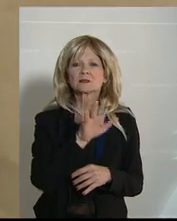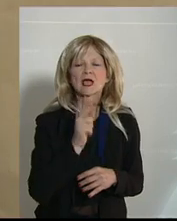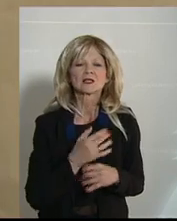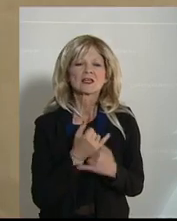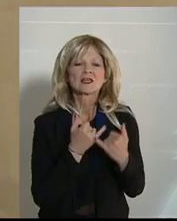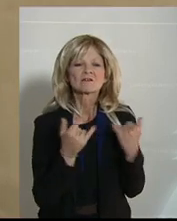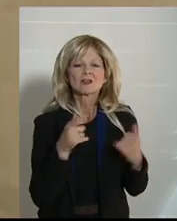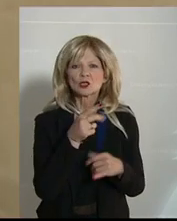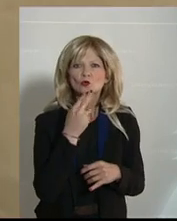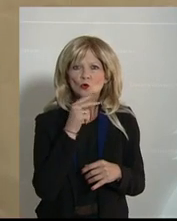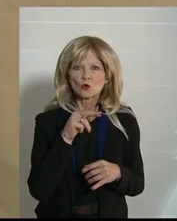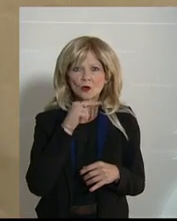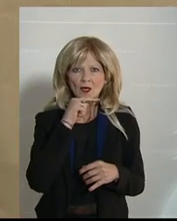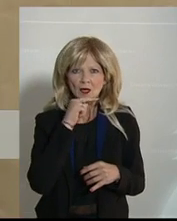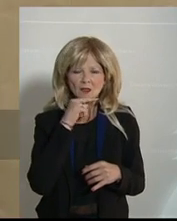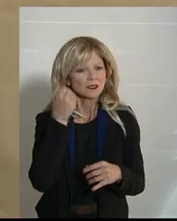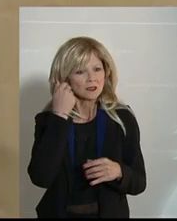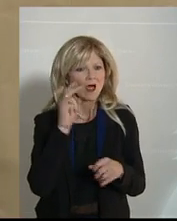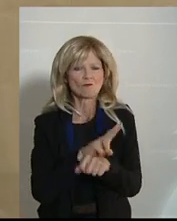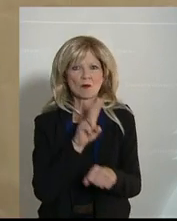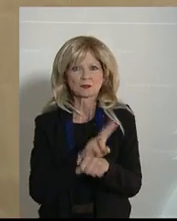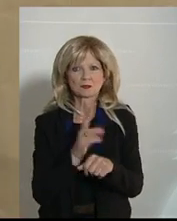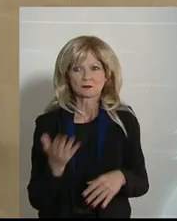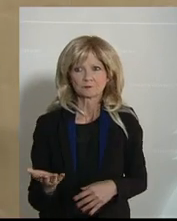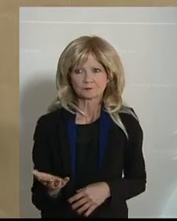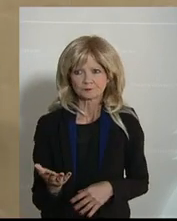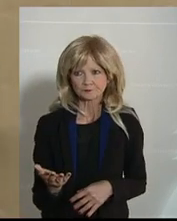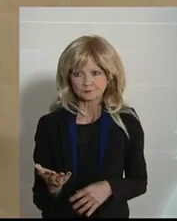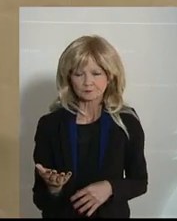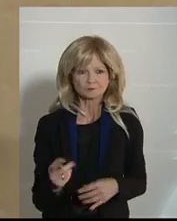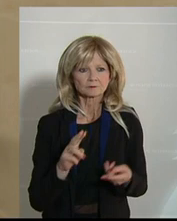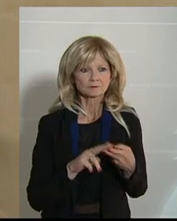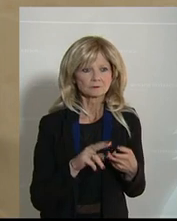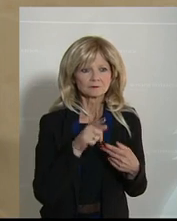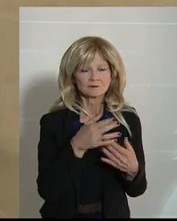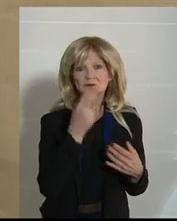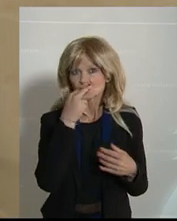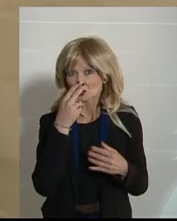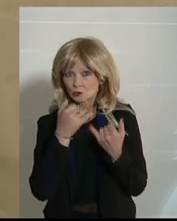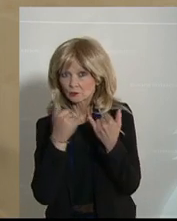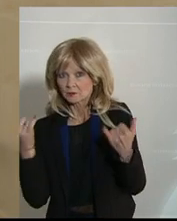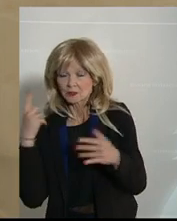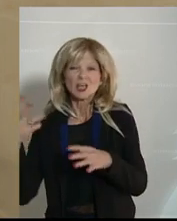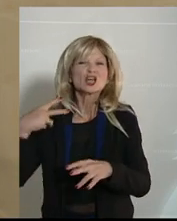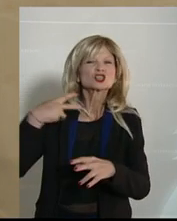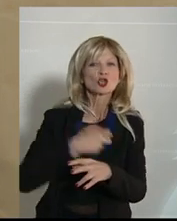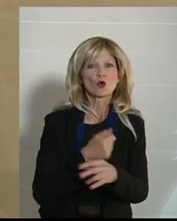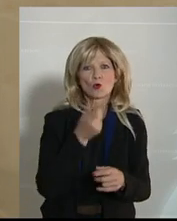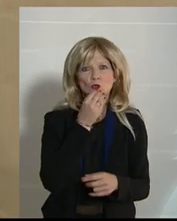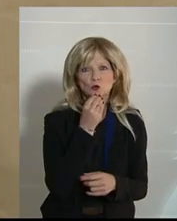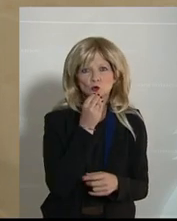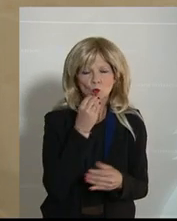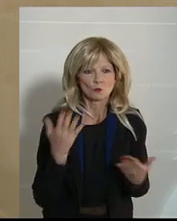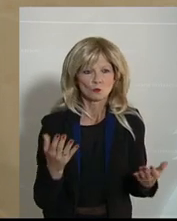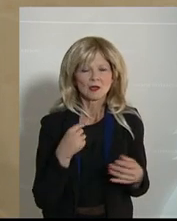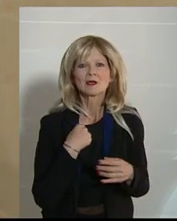Sie stellen sich daher und reden über den Drogenkonsum und werfen Leuten Drogenkonsum vor. Sie als Innenminister zu der